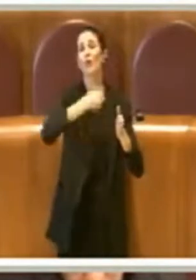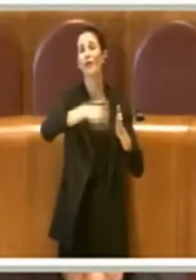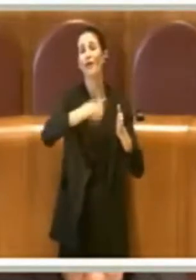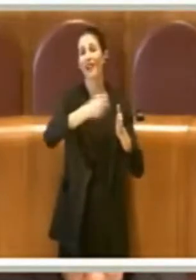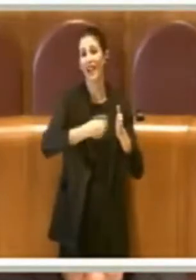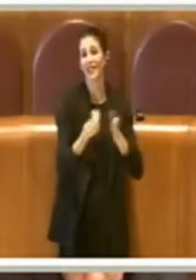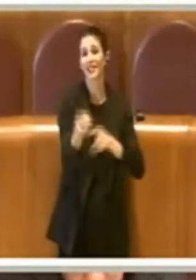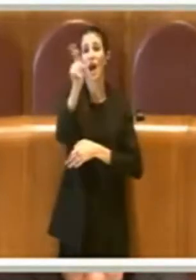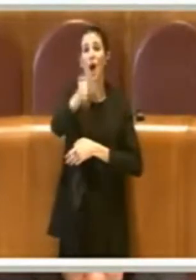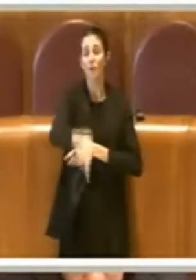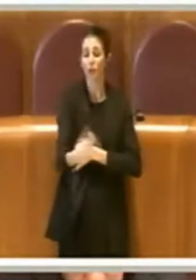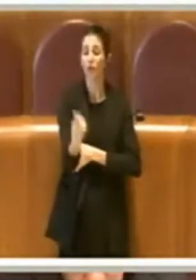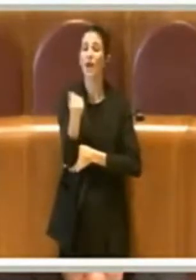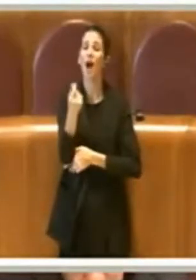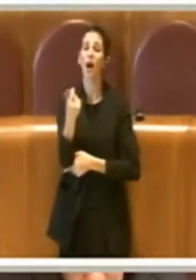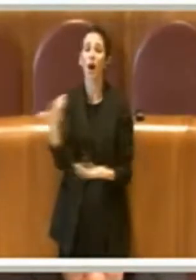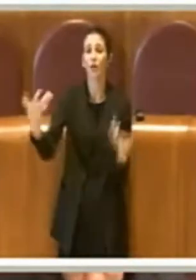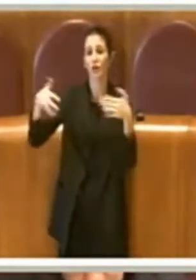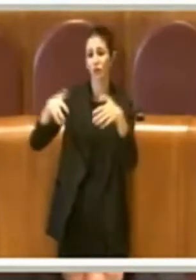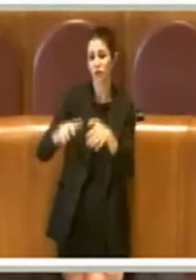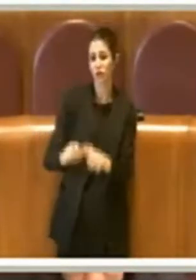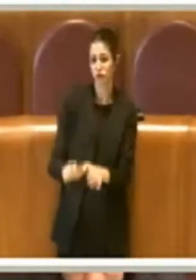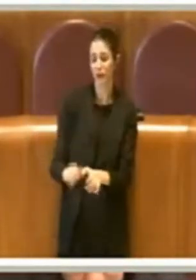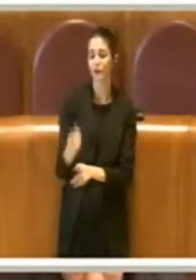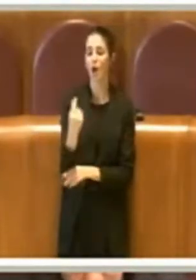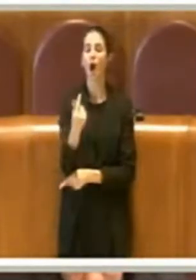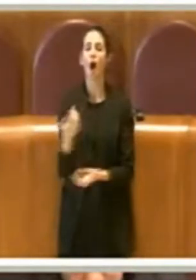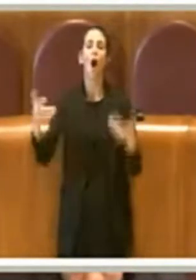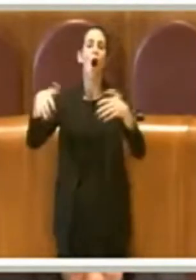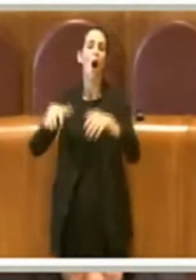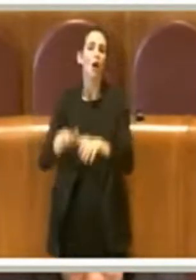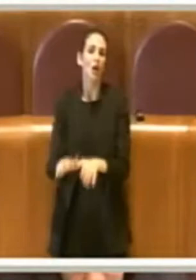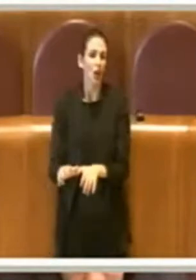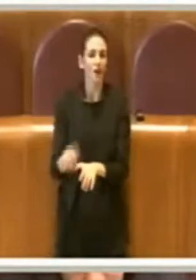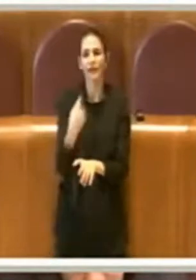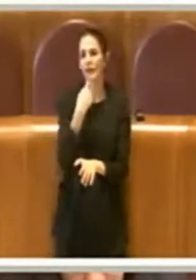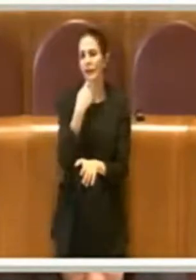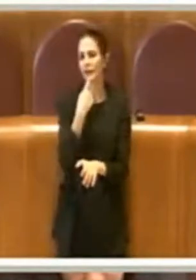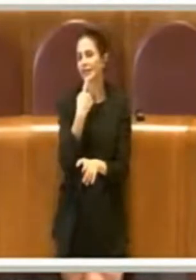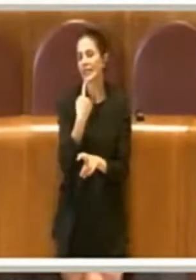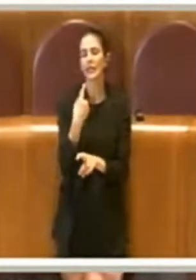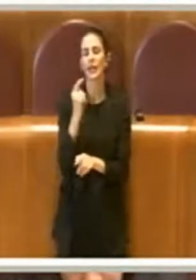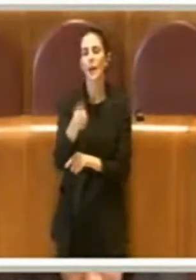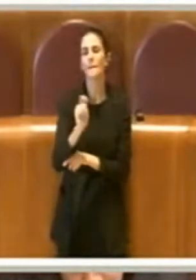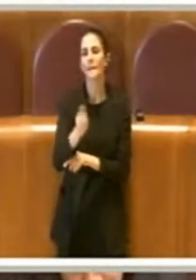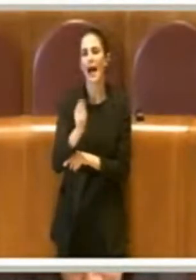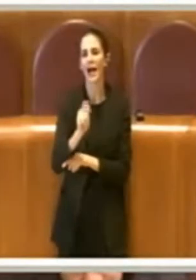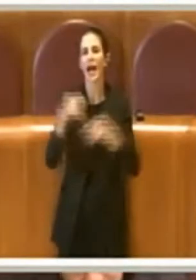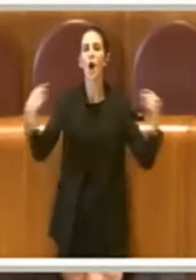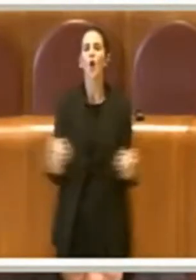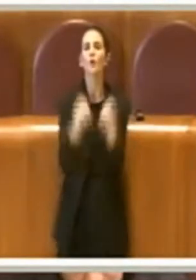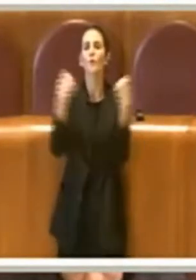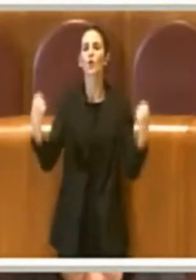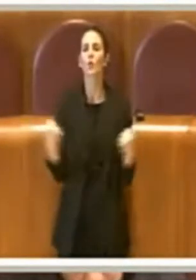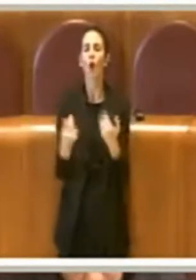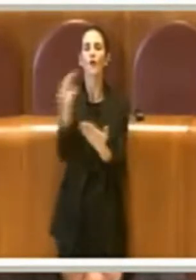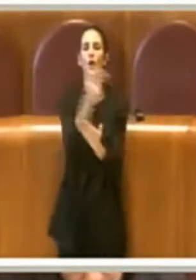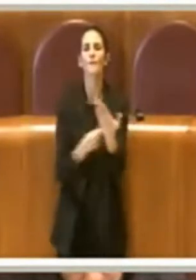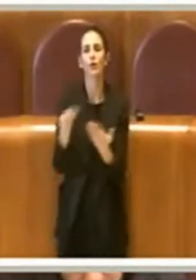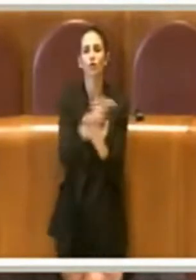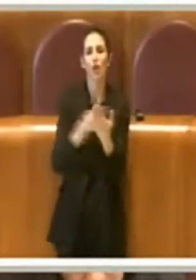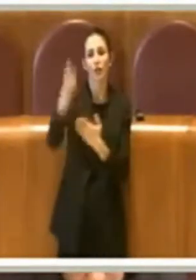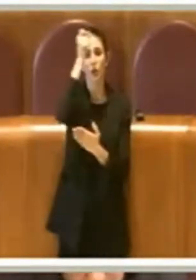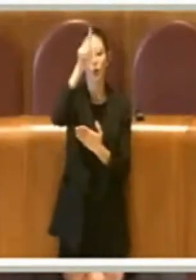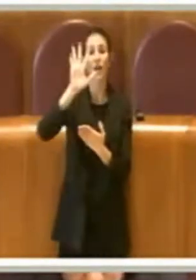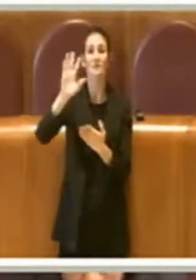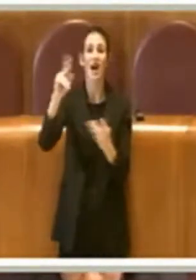costi sostenuti da parte delle diverse realtà culturali che promuovono i progetti senza ricevere un ritorno